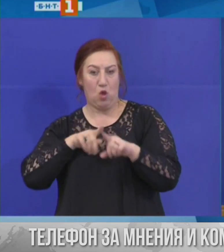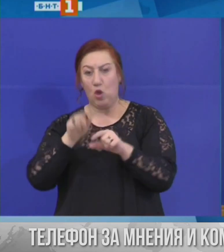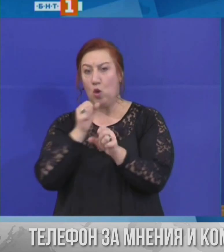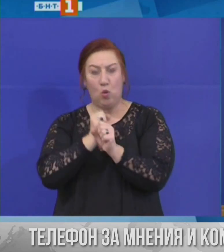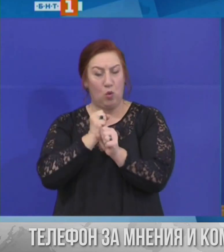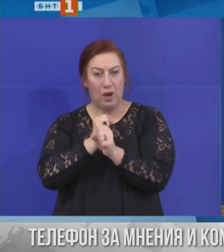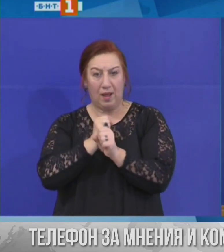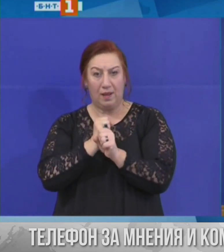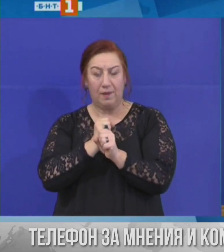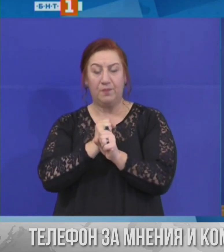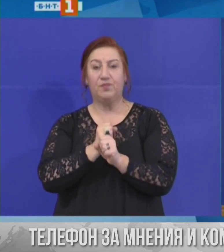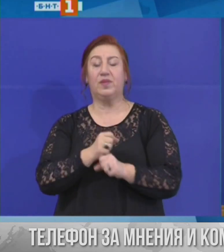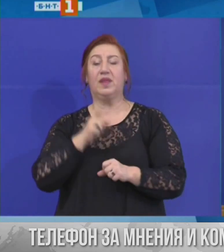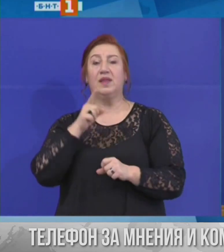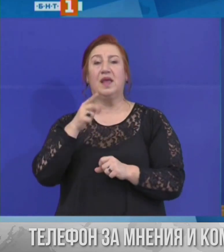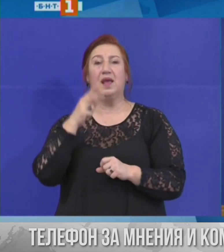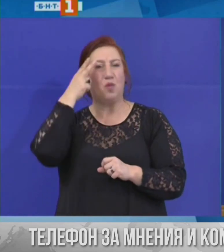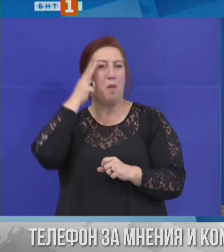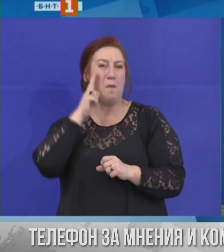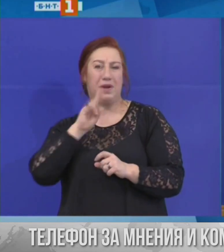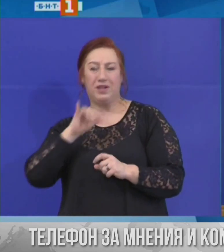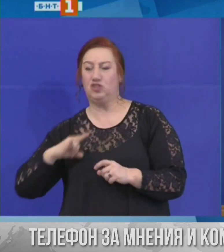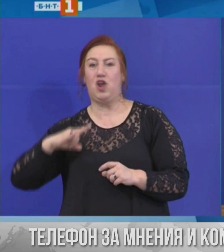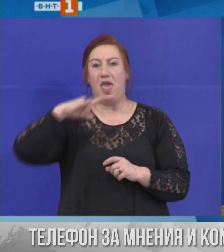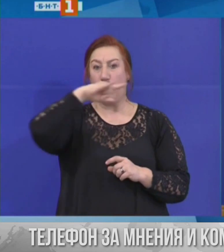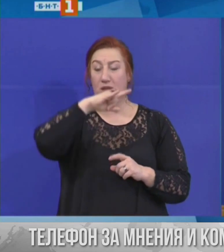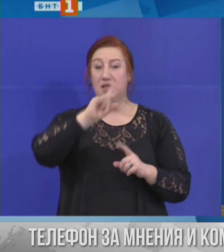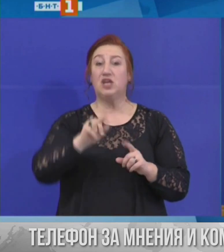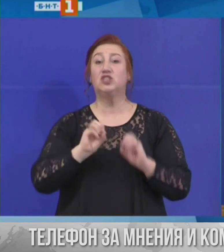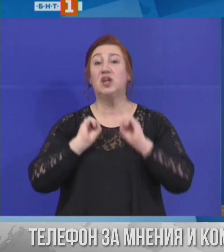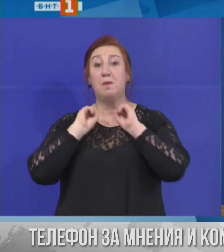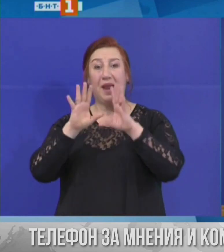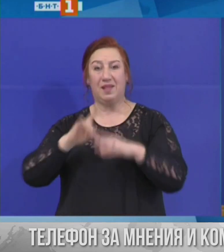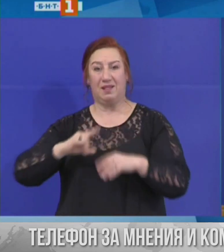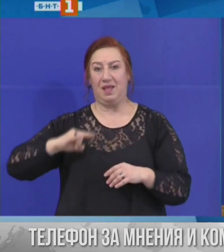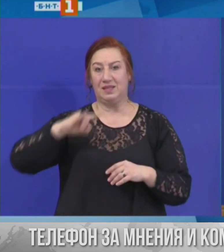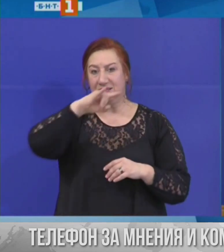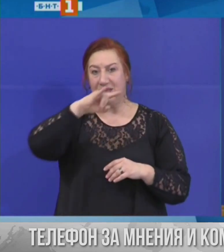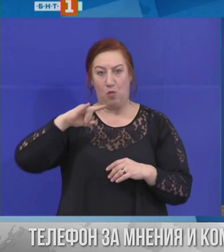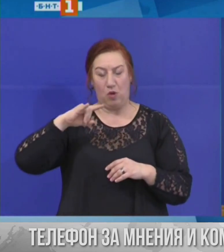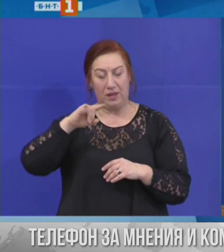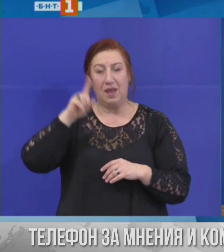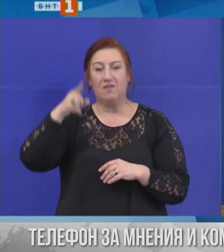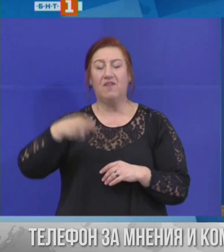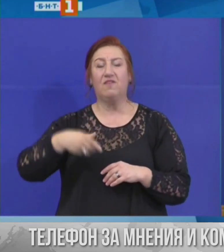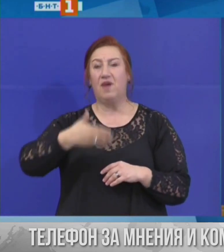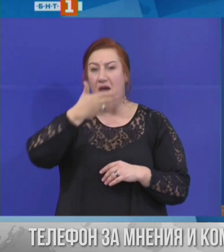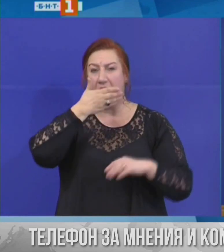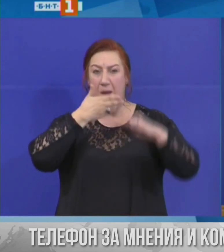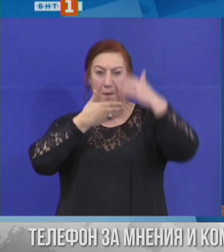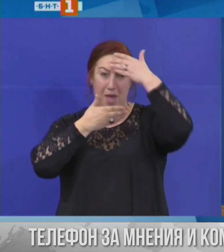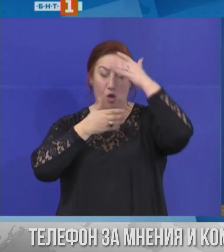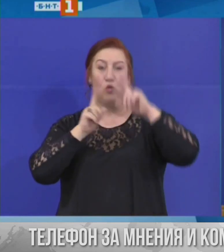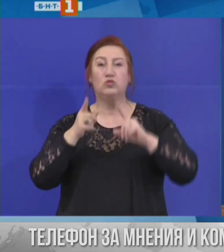тъй като Търкиш РЛЕ ще изпратят самолети и Марокко ще едва